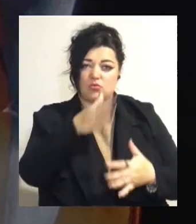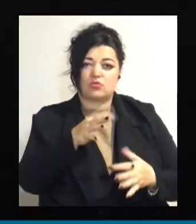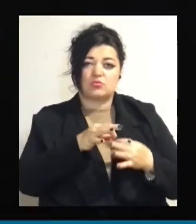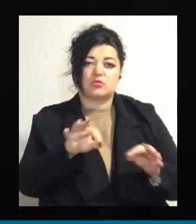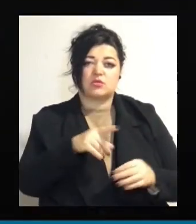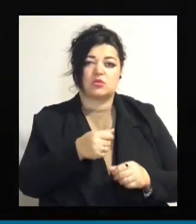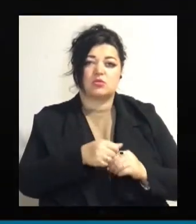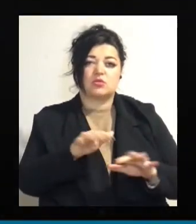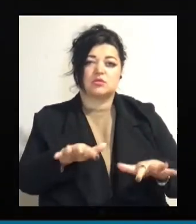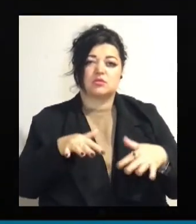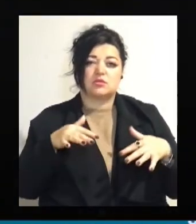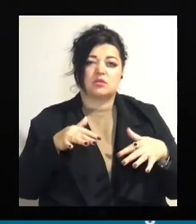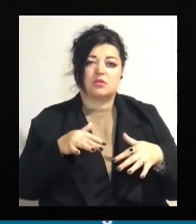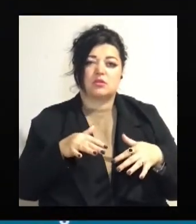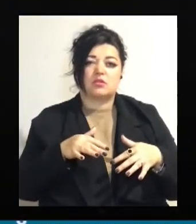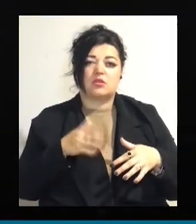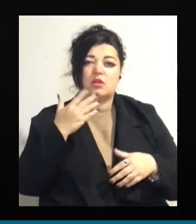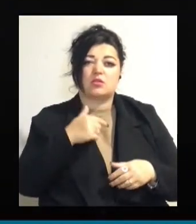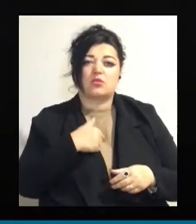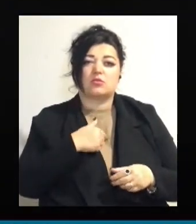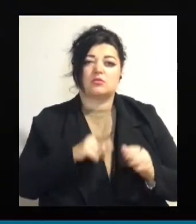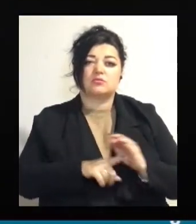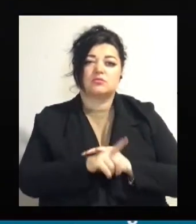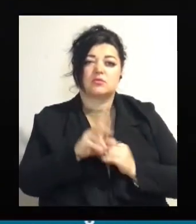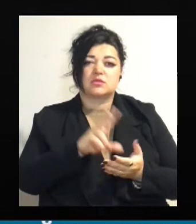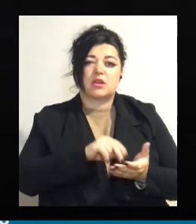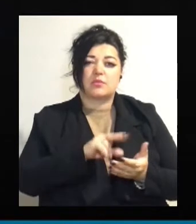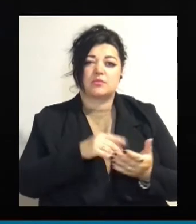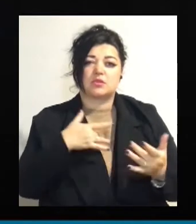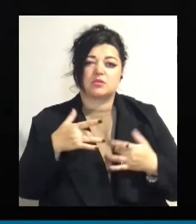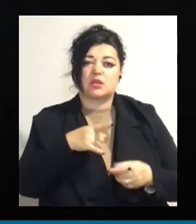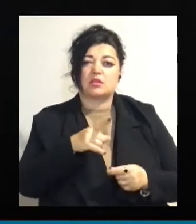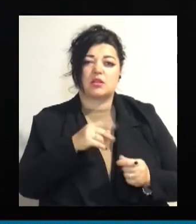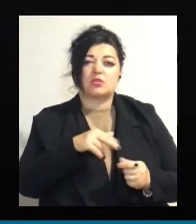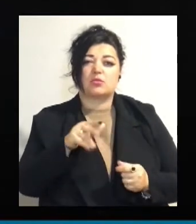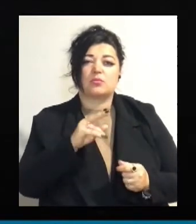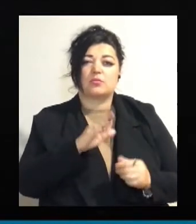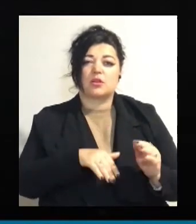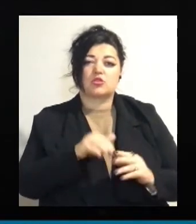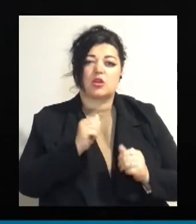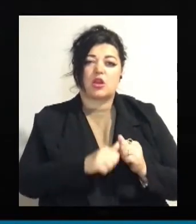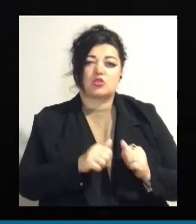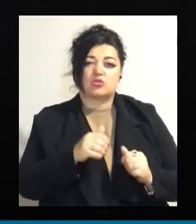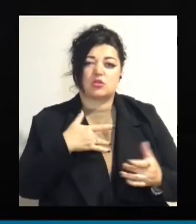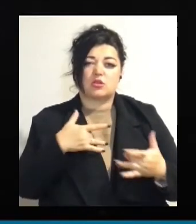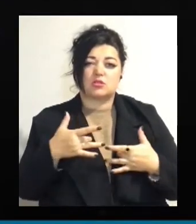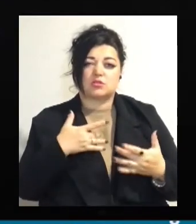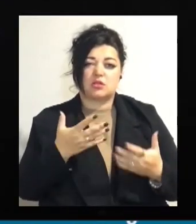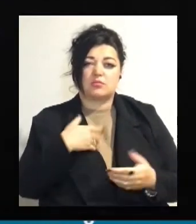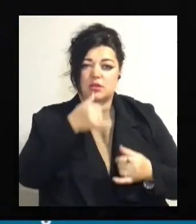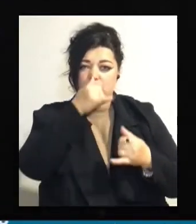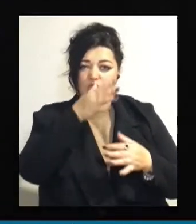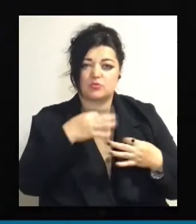зали. Коли в нас йде запись концерту, вона йде практично кожен концерт, ми не можемо пускати дітей,